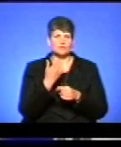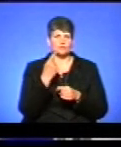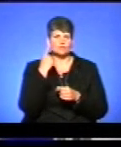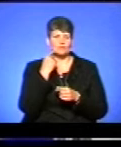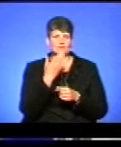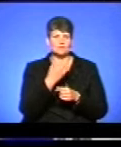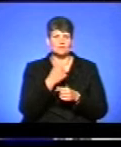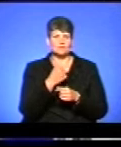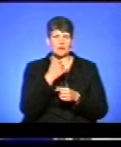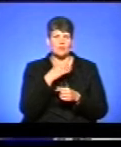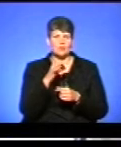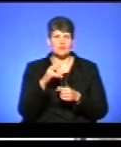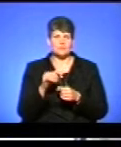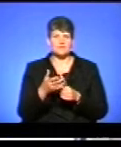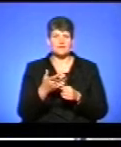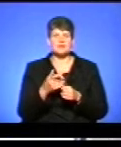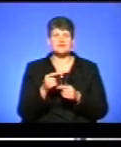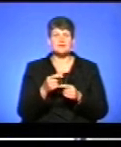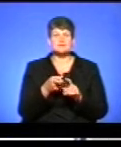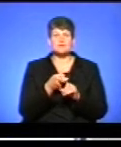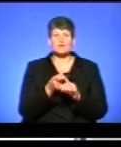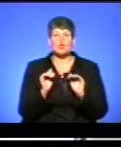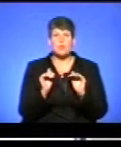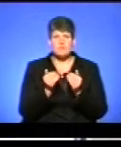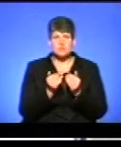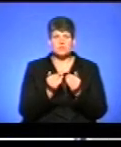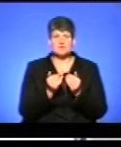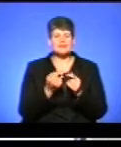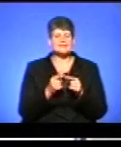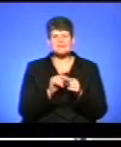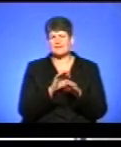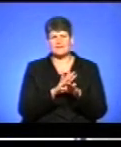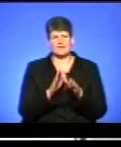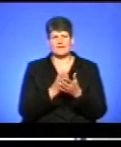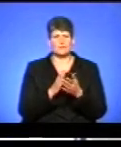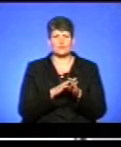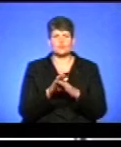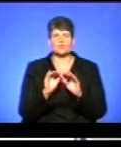обмеження збору вступу. З приводу обмеження, так? Насправді, це не зовсім обмеження.